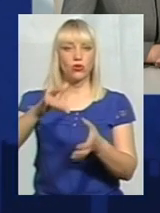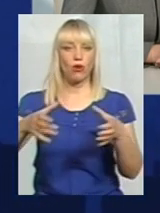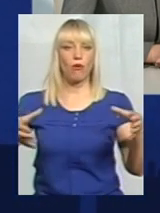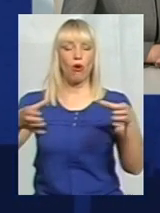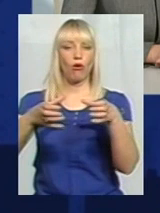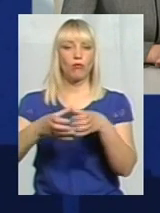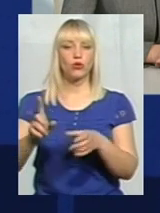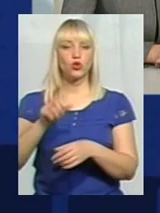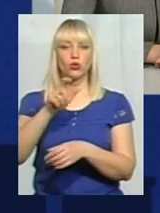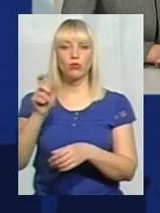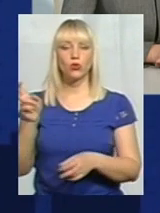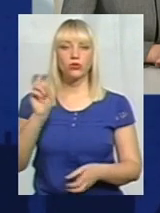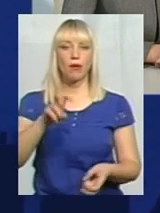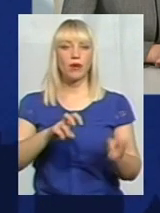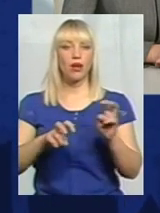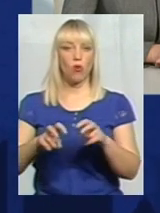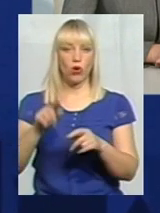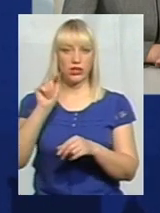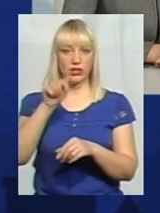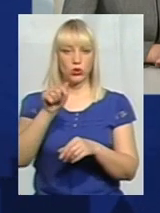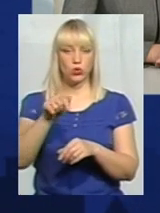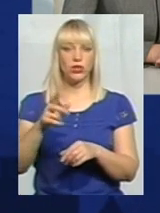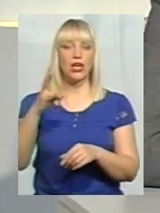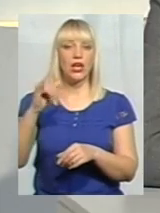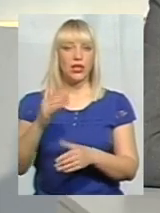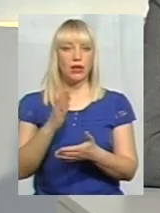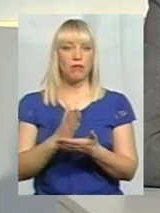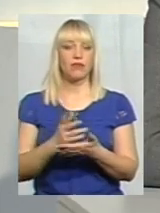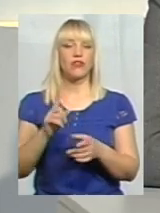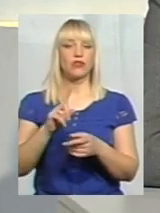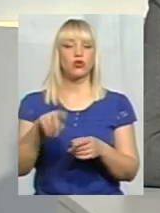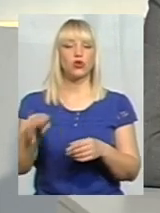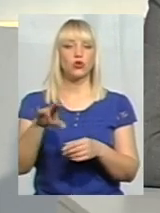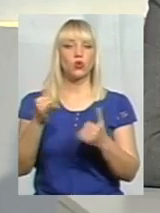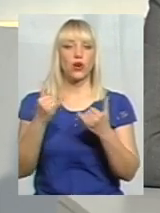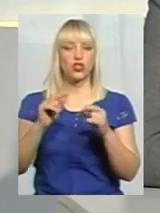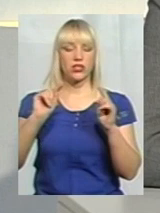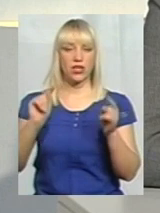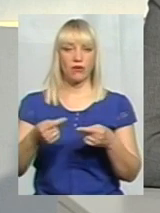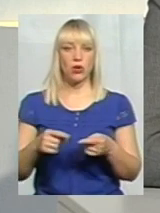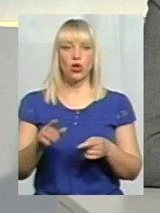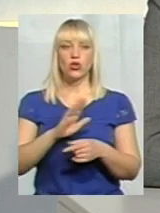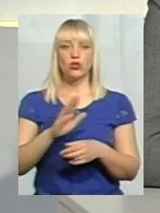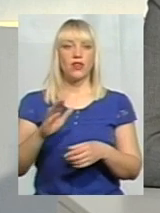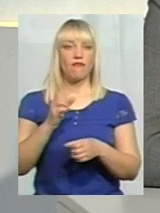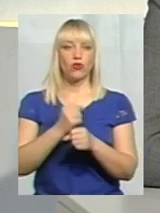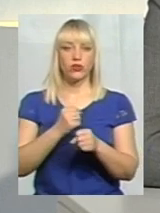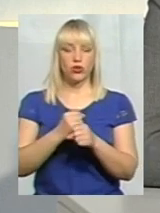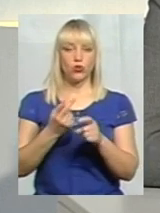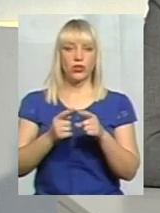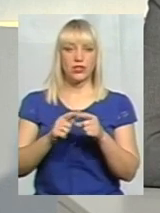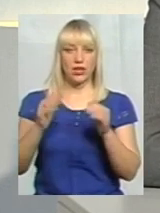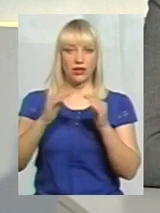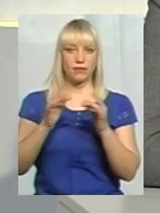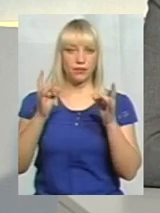туди приходили і отримали те, що вони хочуть на сьогодні в сучасних вимогах. Відносно того, що не функціонує даний заклад,